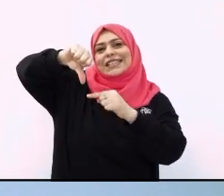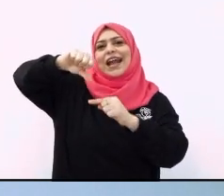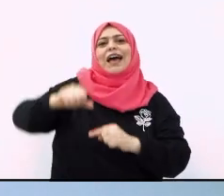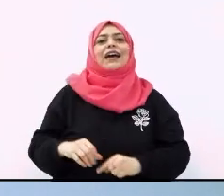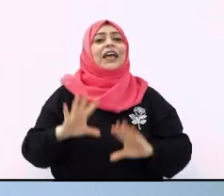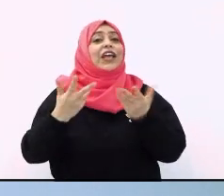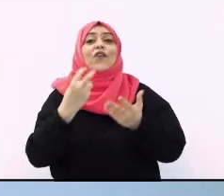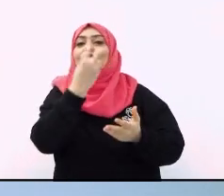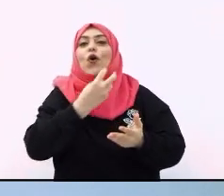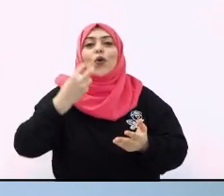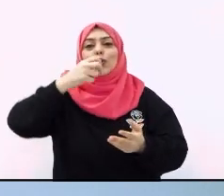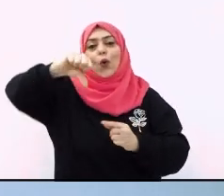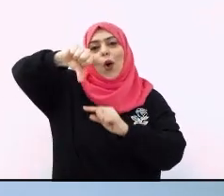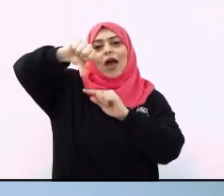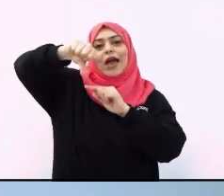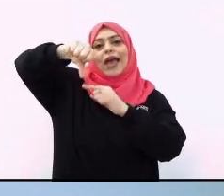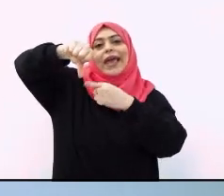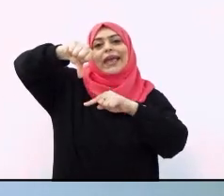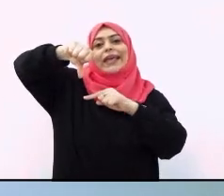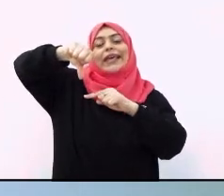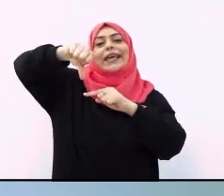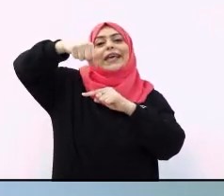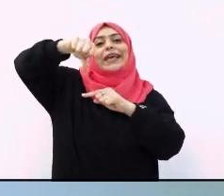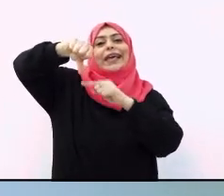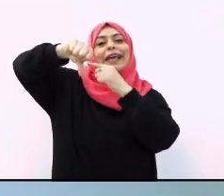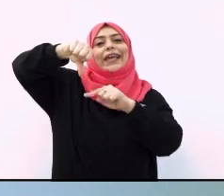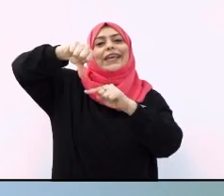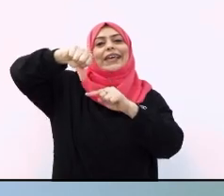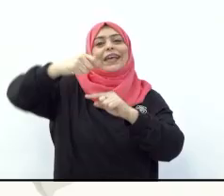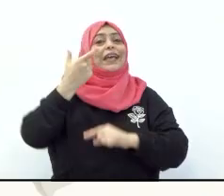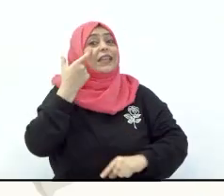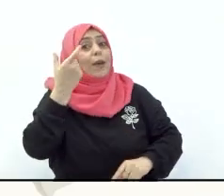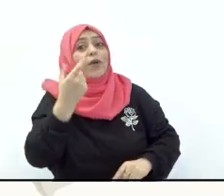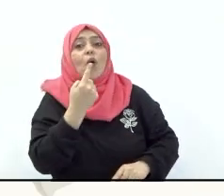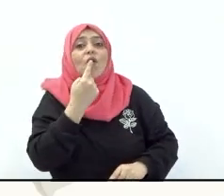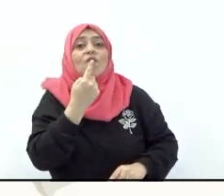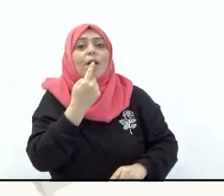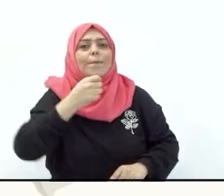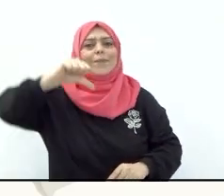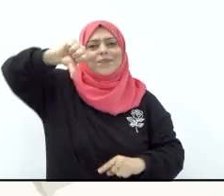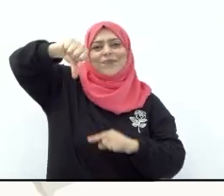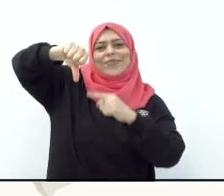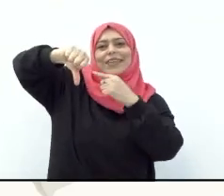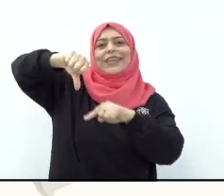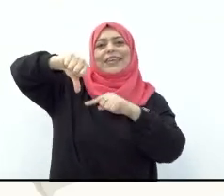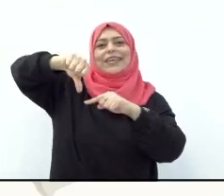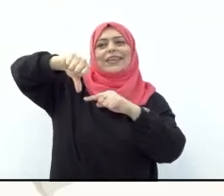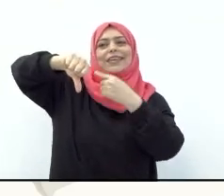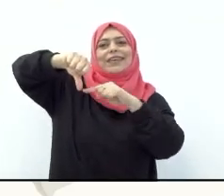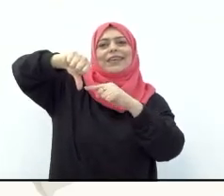إ إ بارك الله فيكم انتبهوا لحركة الفم إ إ